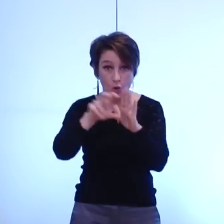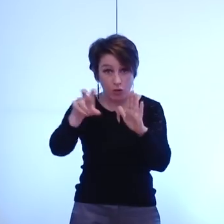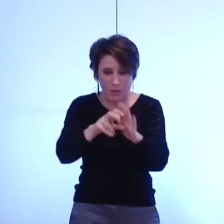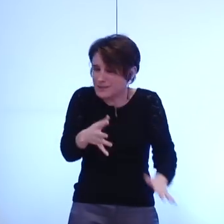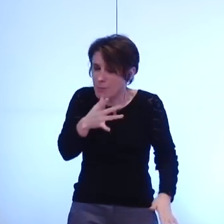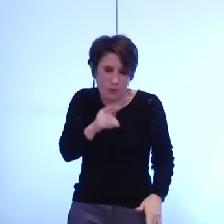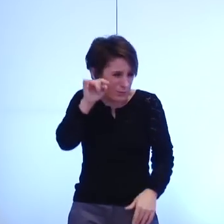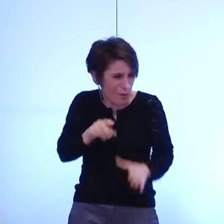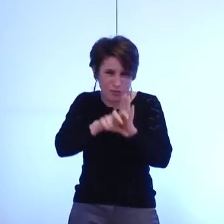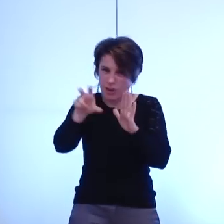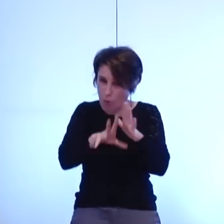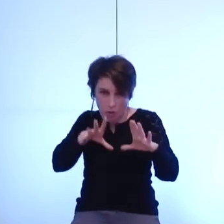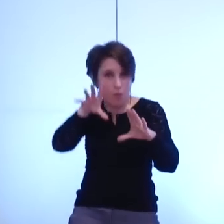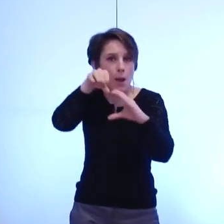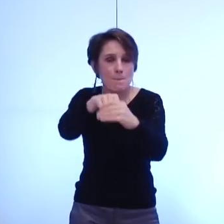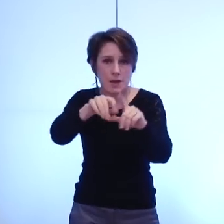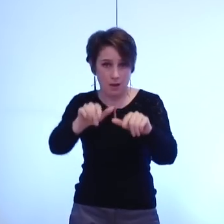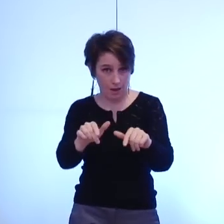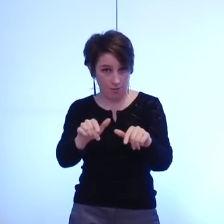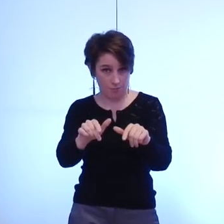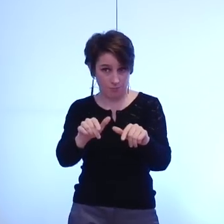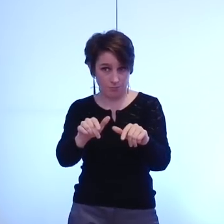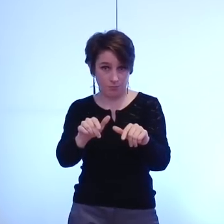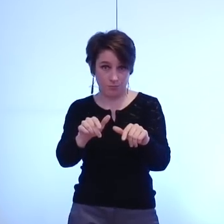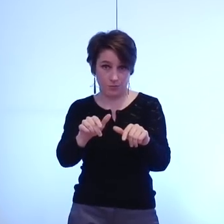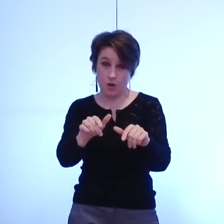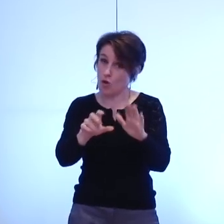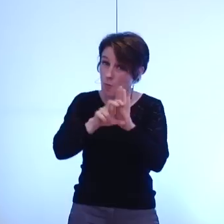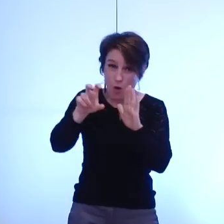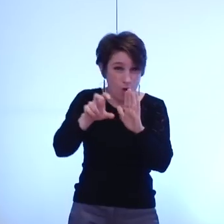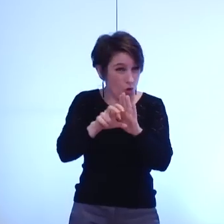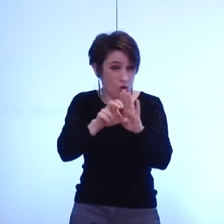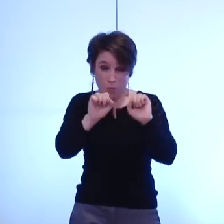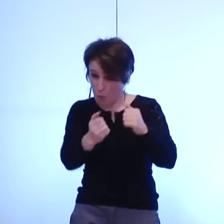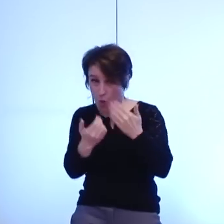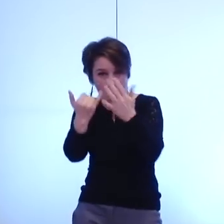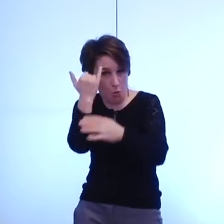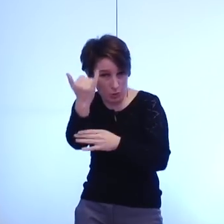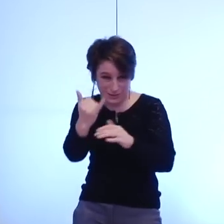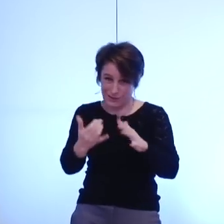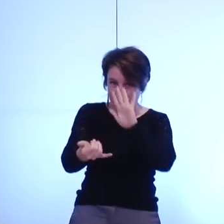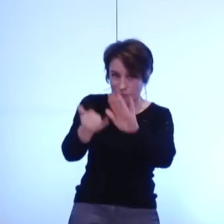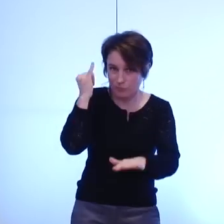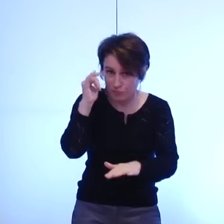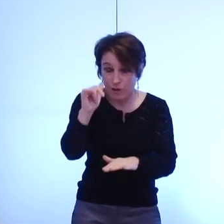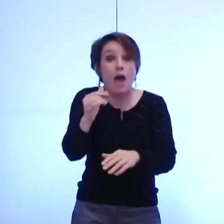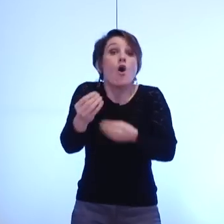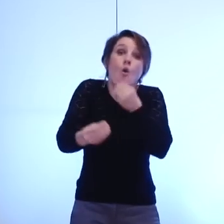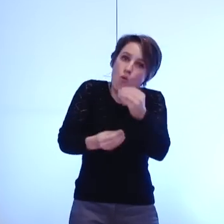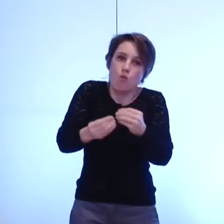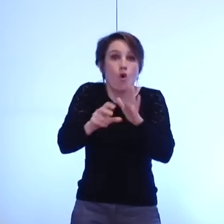à l'initiative et ou avec le concours de Grenoble